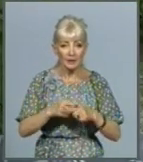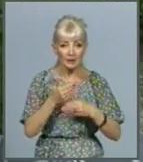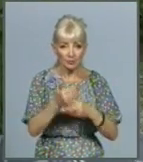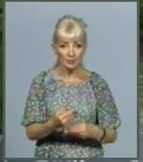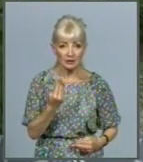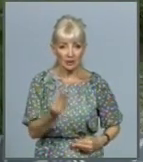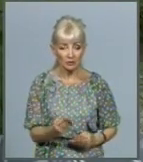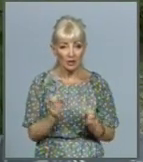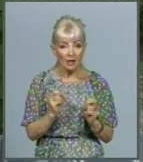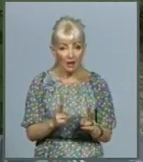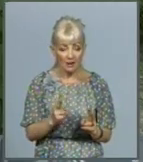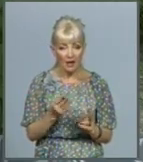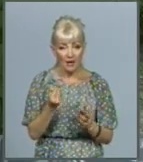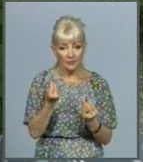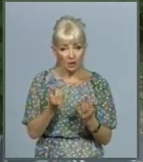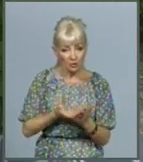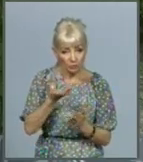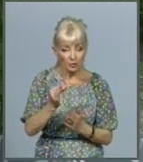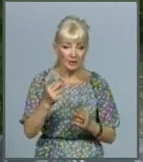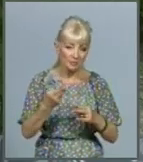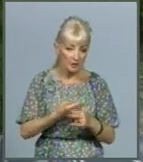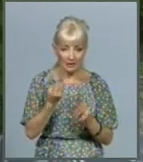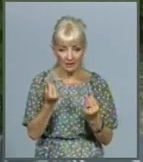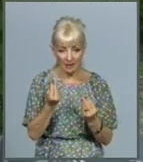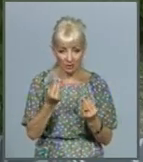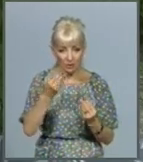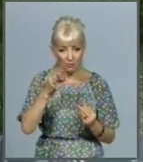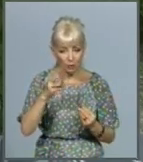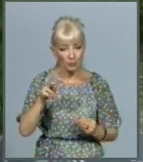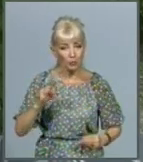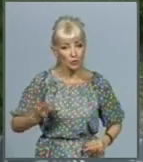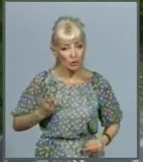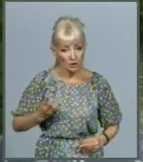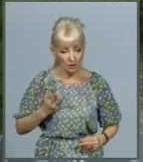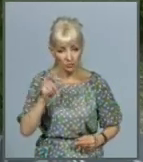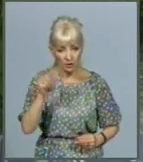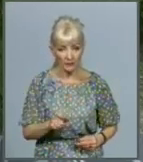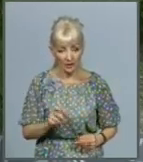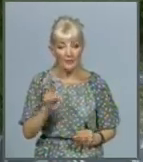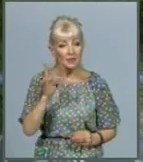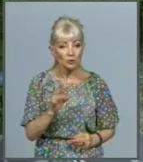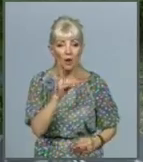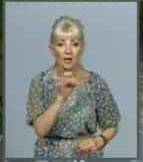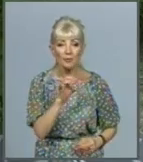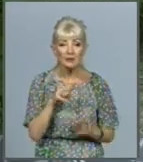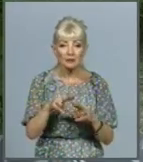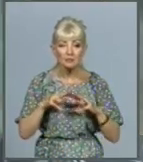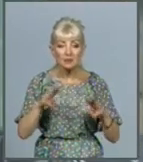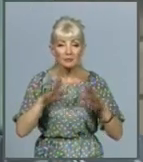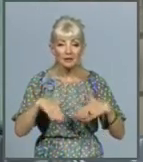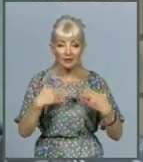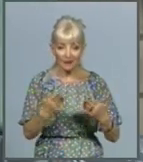готівковій, так і в безготівковій формі за бажанням отримувача. Але Кабінет міністрів пропонує виплачувати